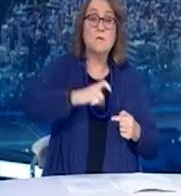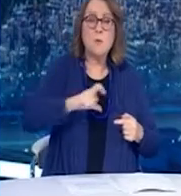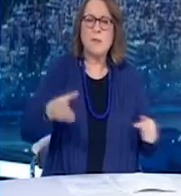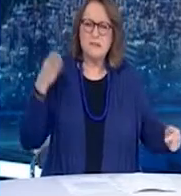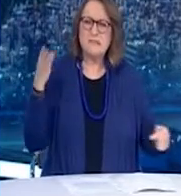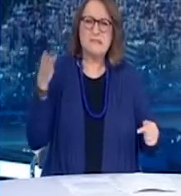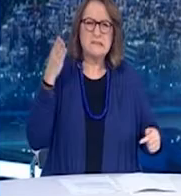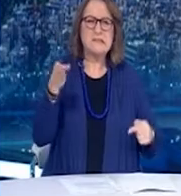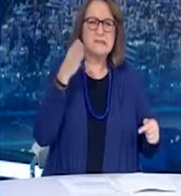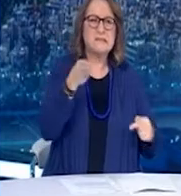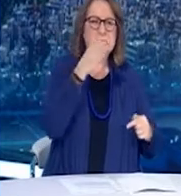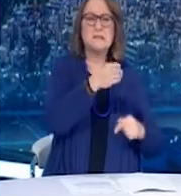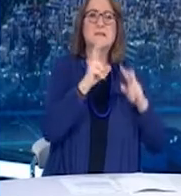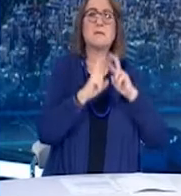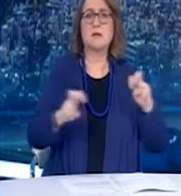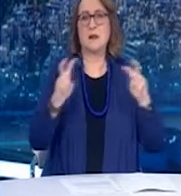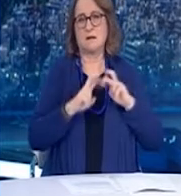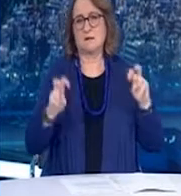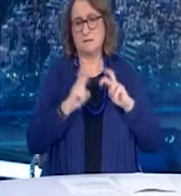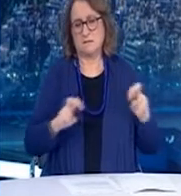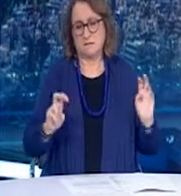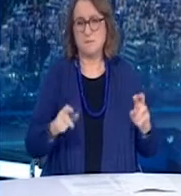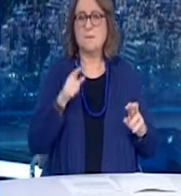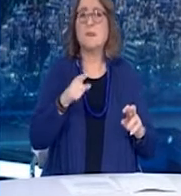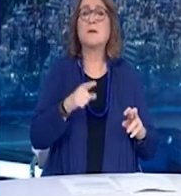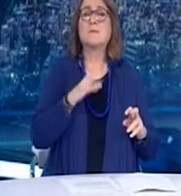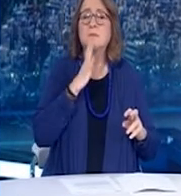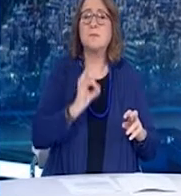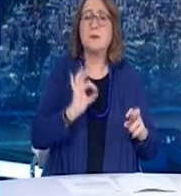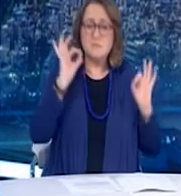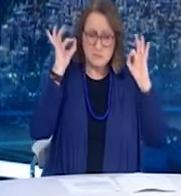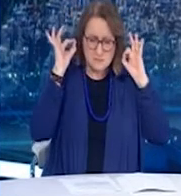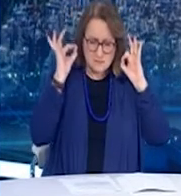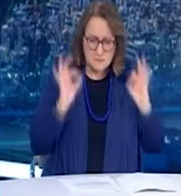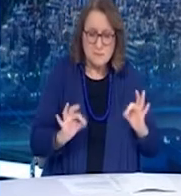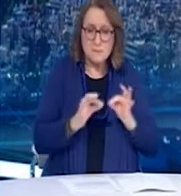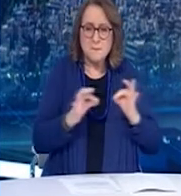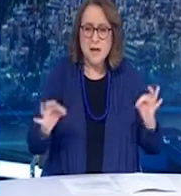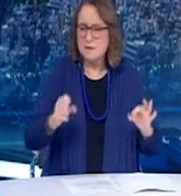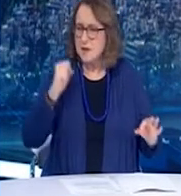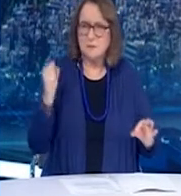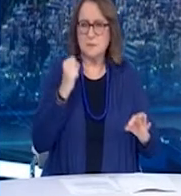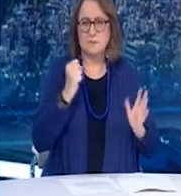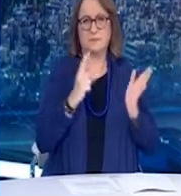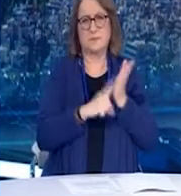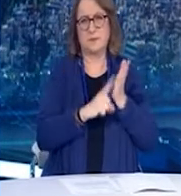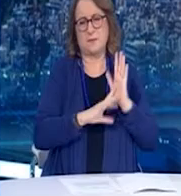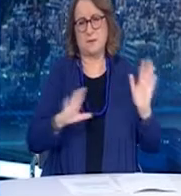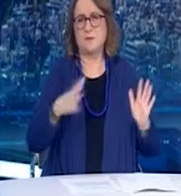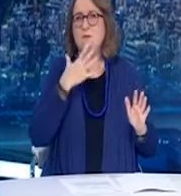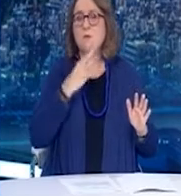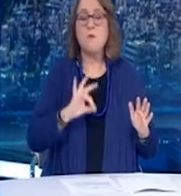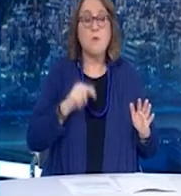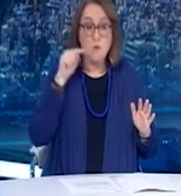Κάνουμε για ακόμη μια φορά έκκληση για πιστή εφαρμογή των μέτρων, γιατί όσο πιο συνεπίση είμαστε στην εφαρμογή τους, τόσο πιο γρήγορα αυτά θα αποδώσουν.